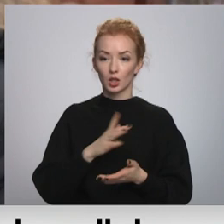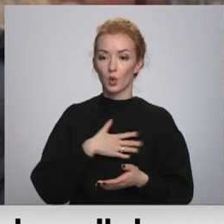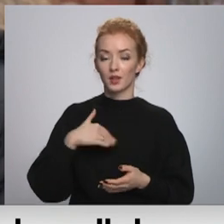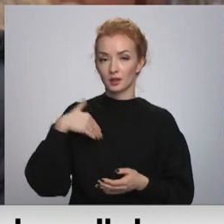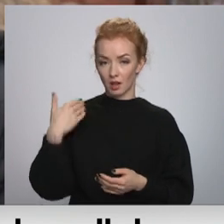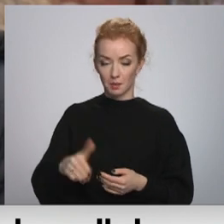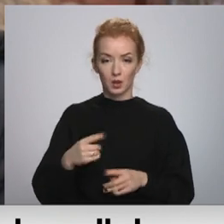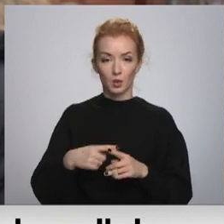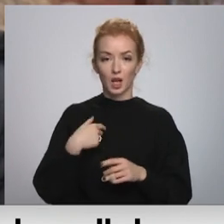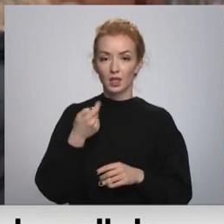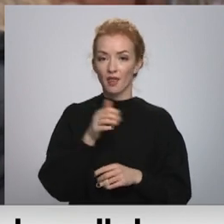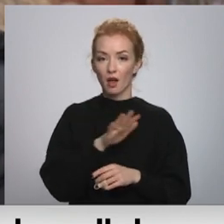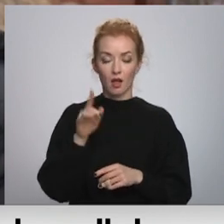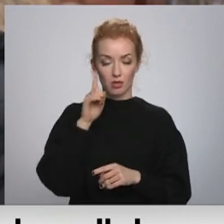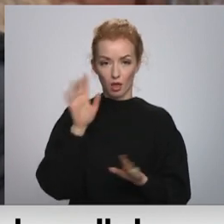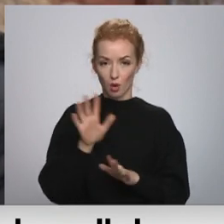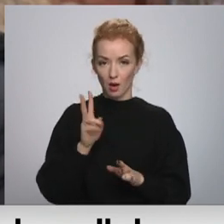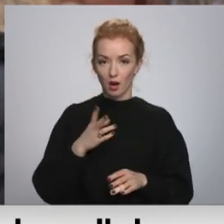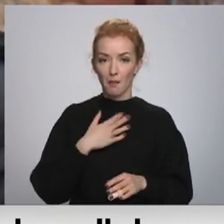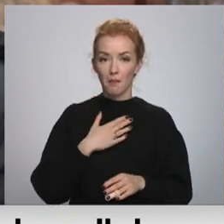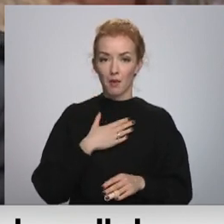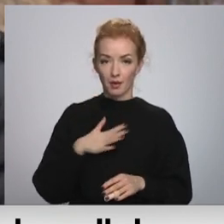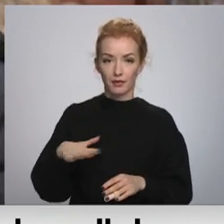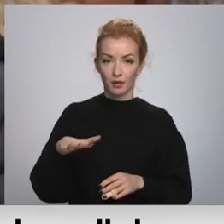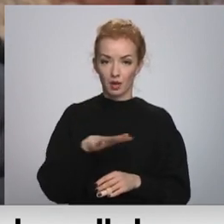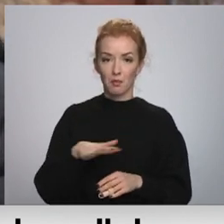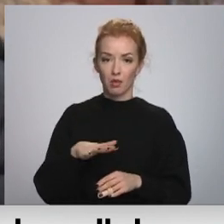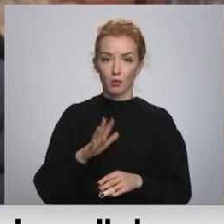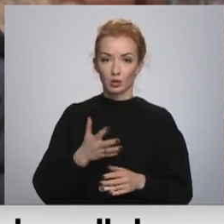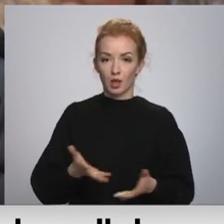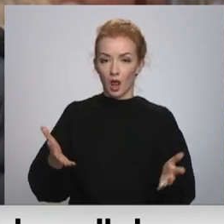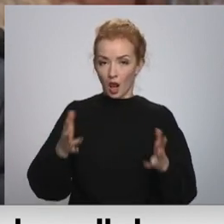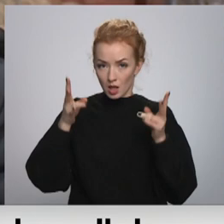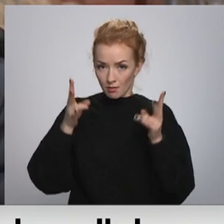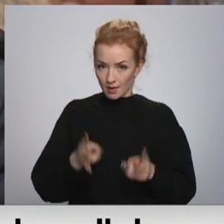Es nekad nebiju domājusi, ka manu ģimeni tas skars tik ļoti tiešā veidā.